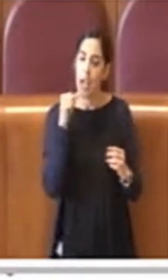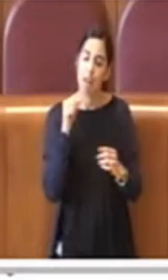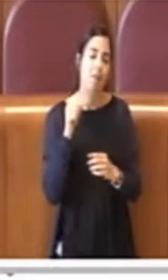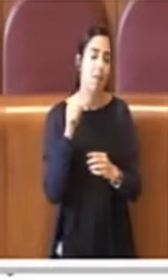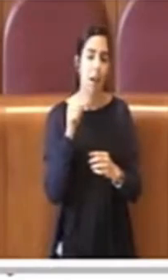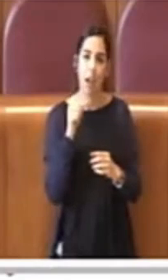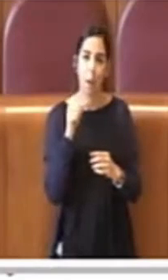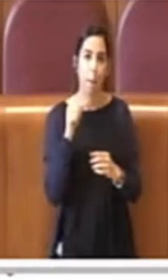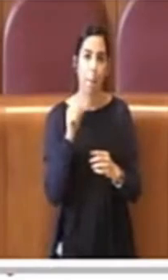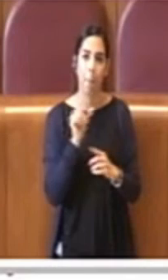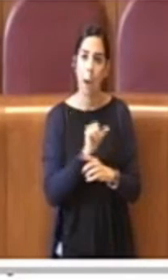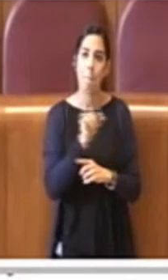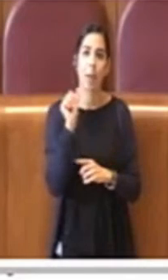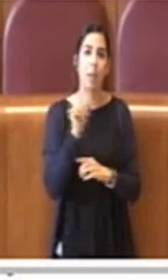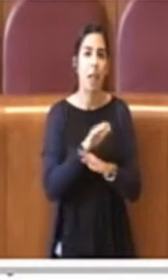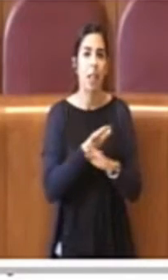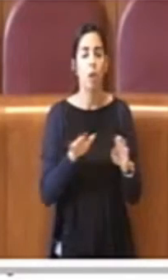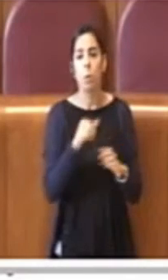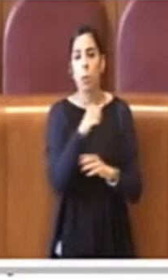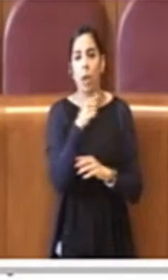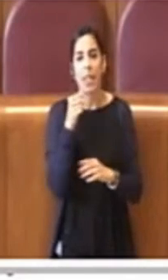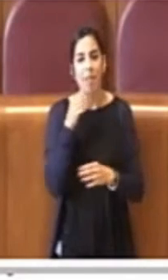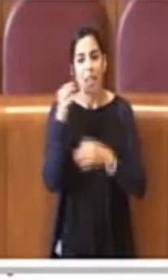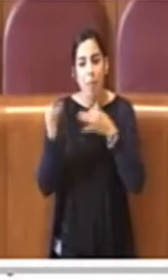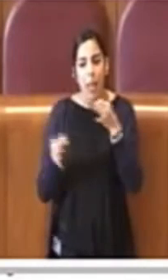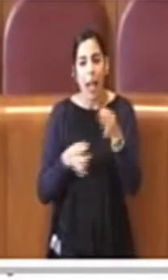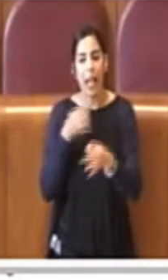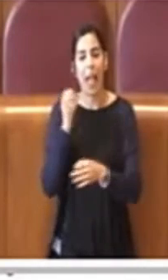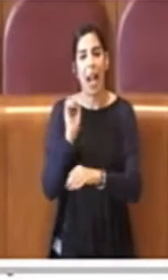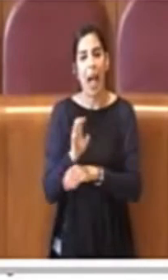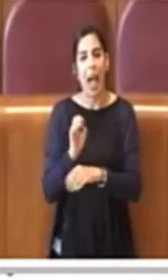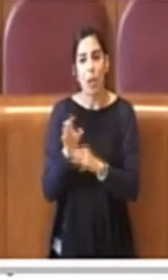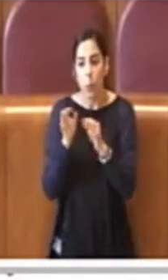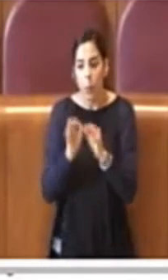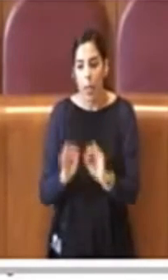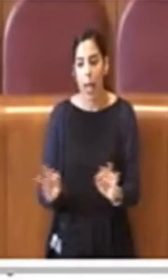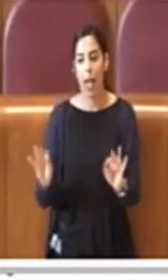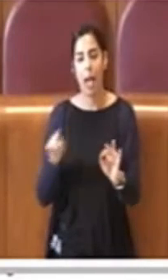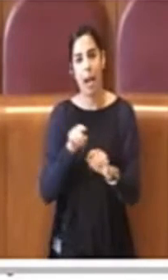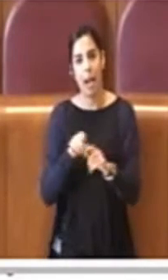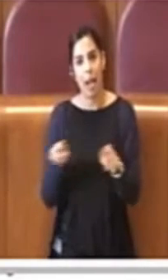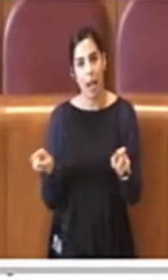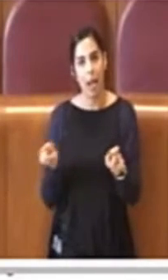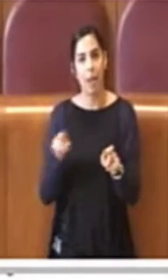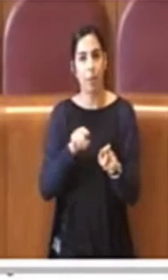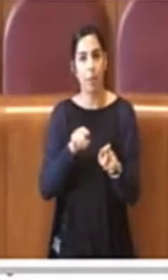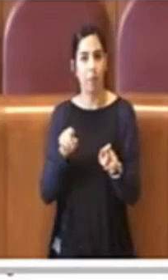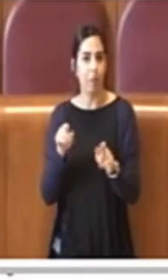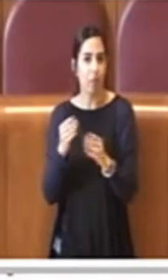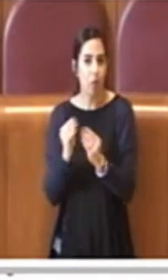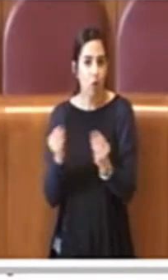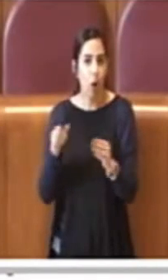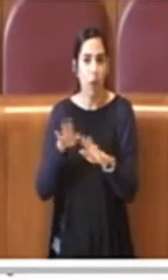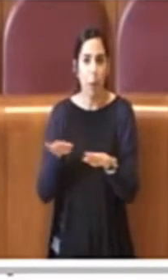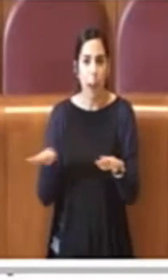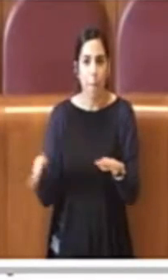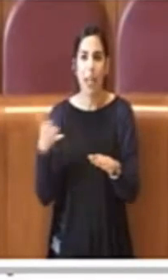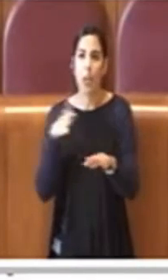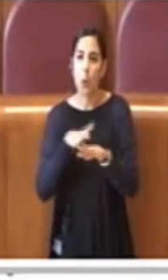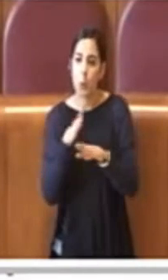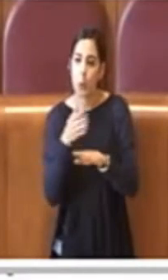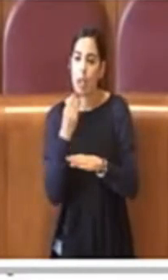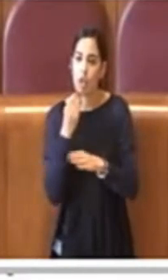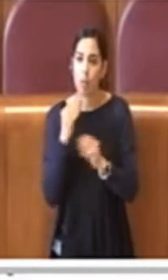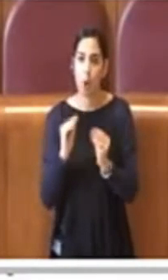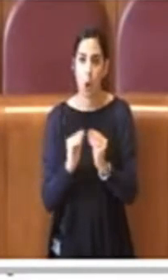una educazione all'uso del cibo, educare all'uso del cibo perché